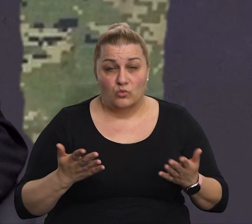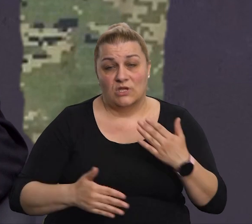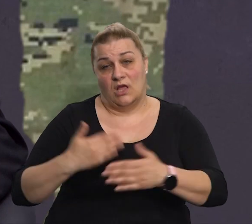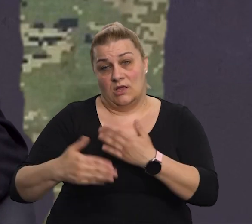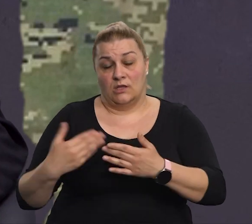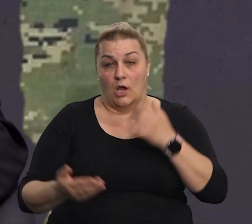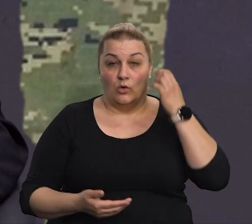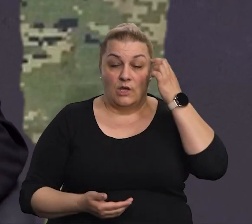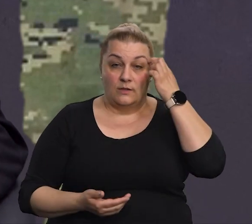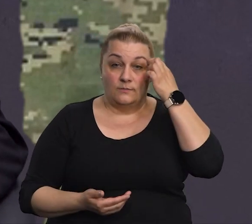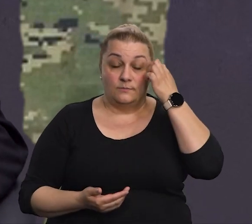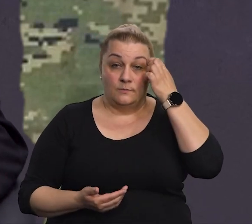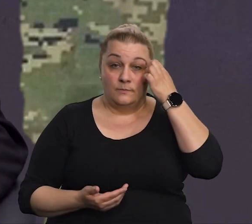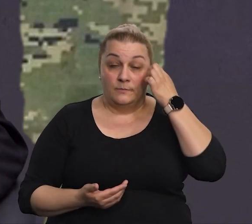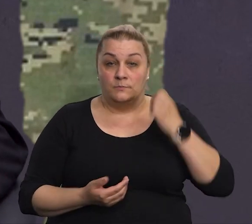tako.